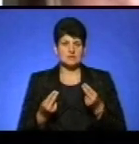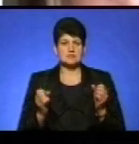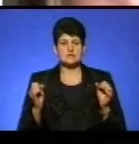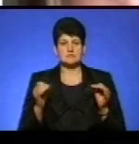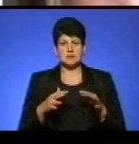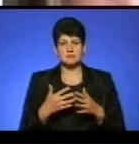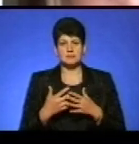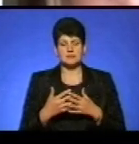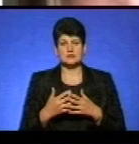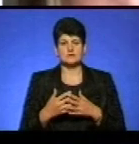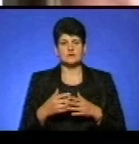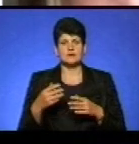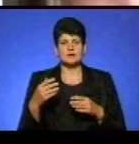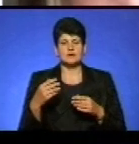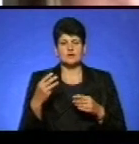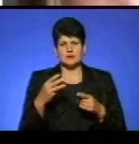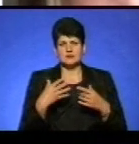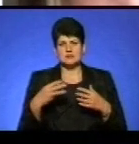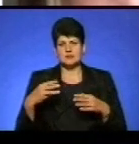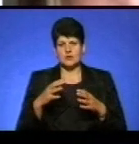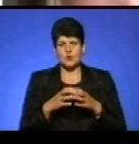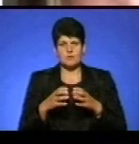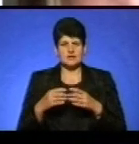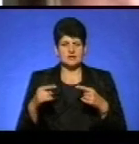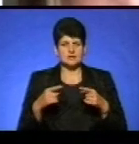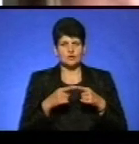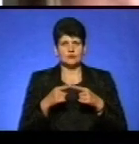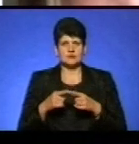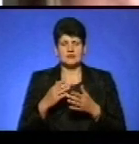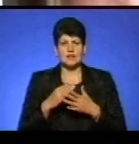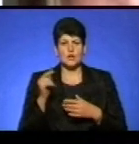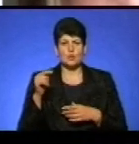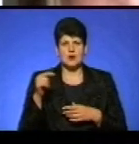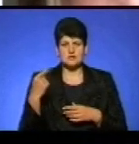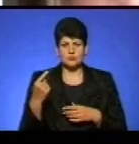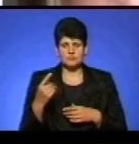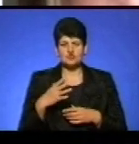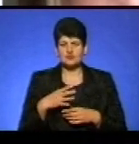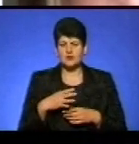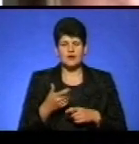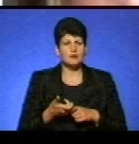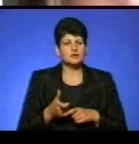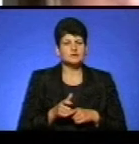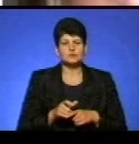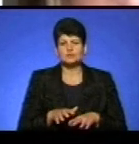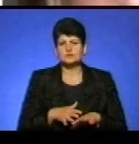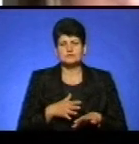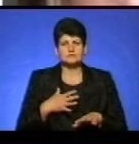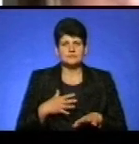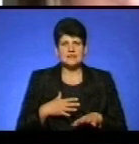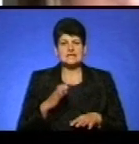тут близько трьох команд з різних куточків. Навіть є Луганська область. Ми чекали її дуже з нетерпінням. І